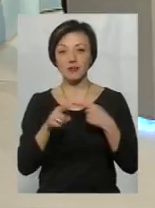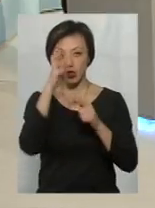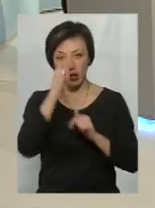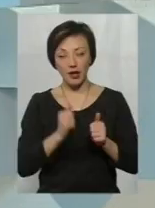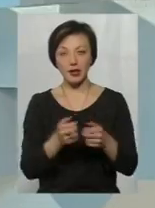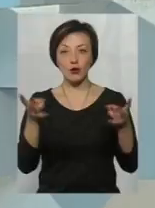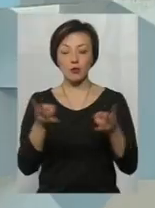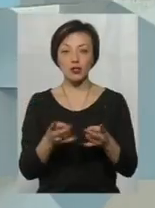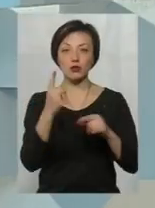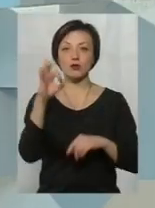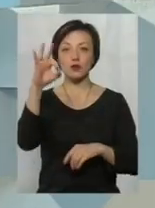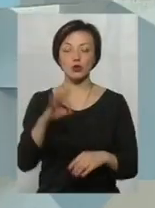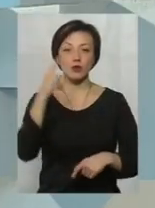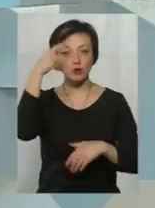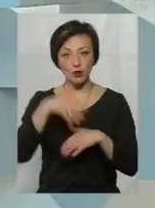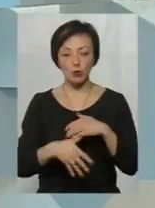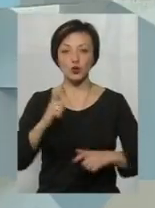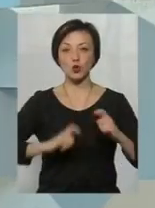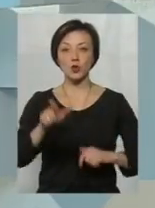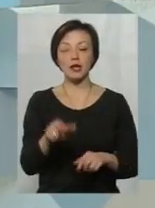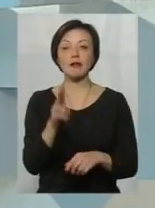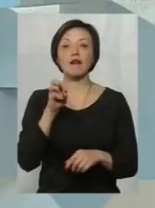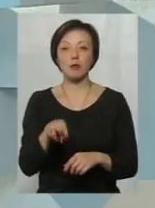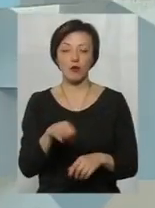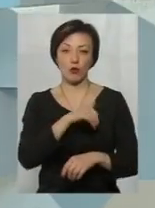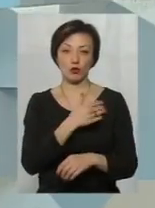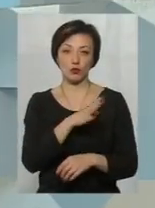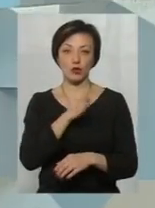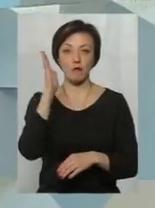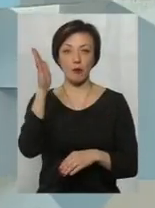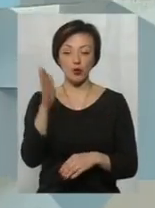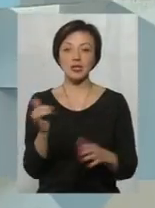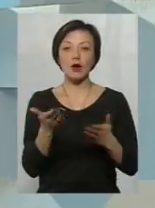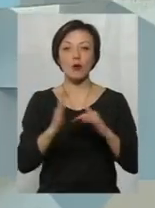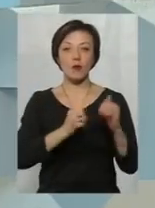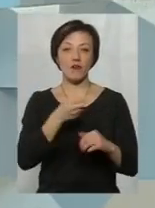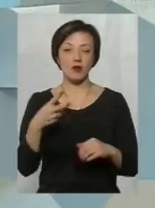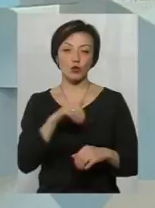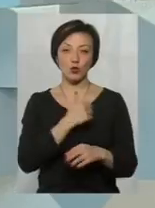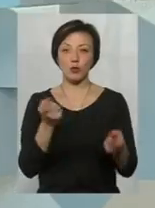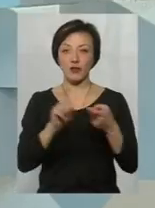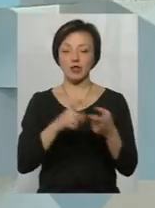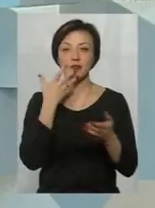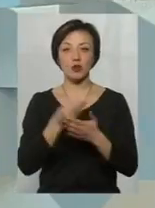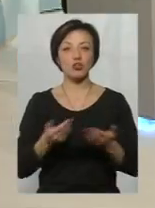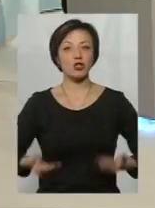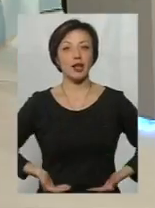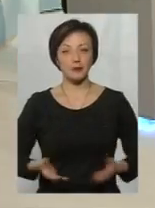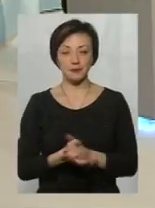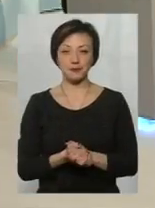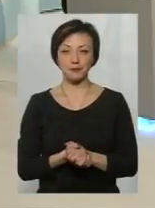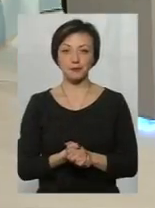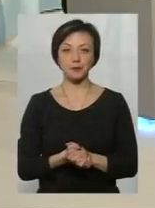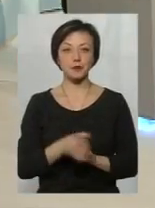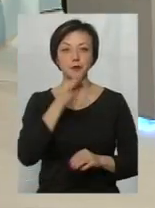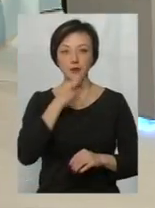необхідно однозначно усвідомлювати студенту, ким він хоче бути в майбутньому, із якою професією він хоче пов'язувати своє життя. Скажіть,